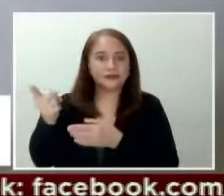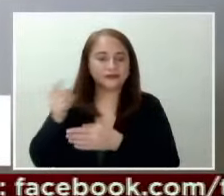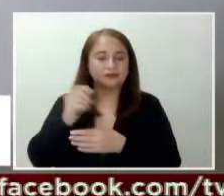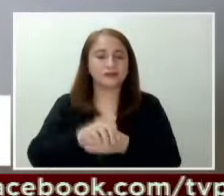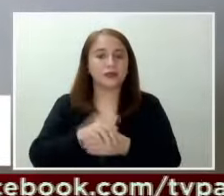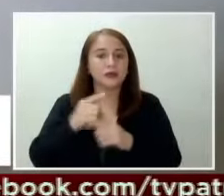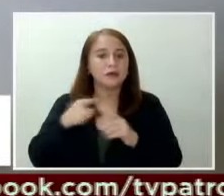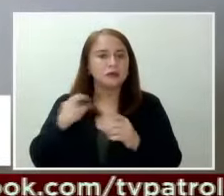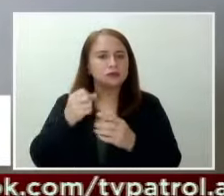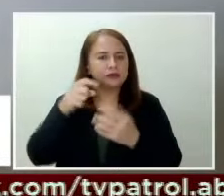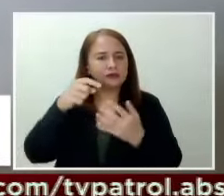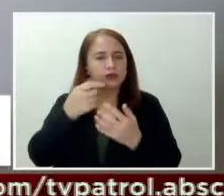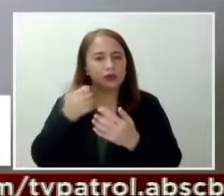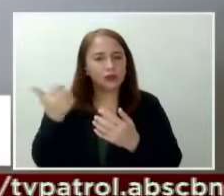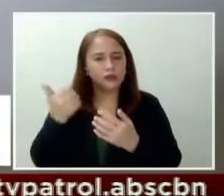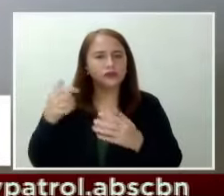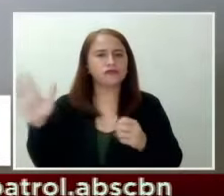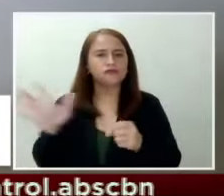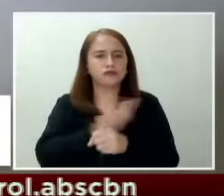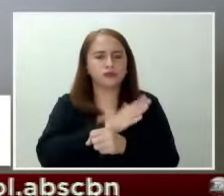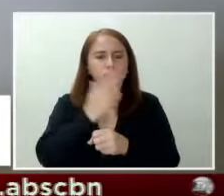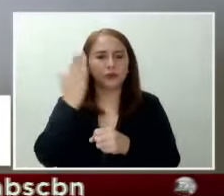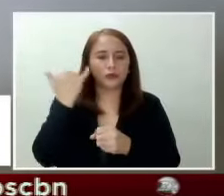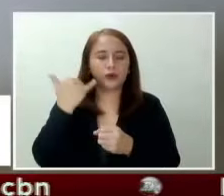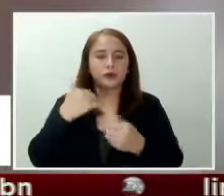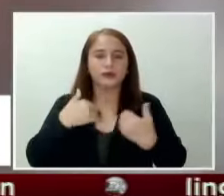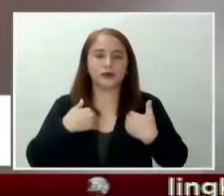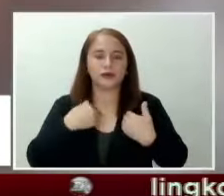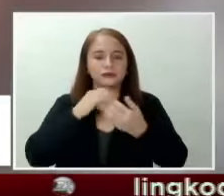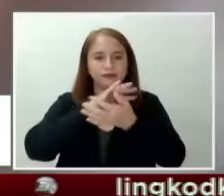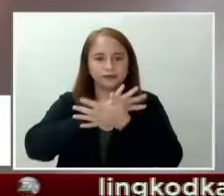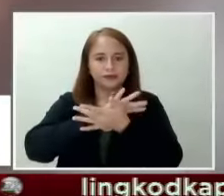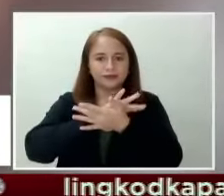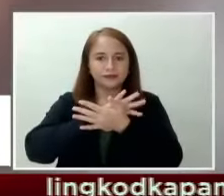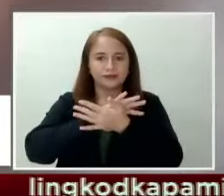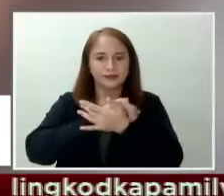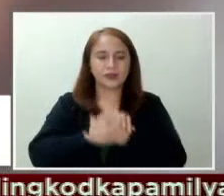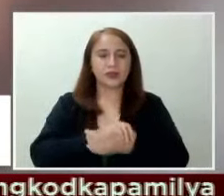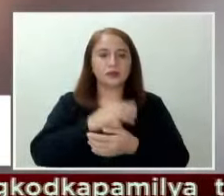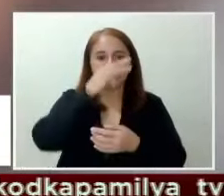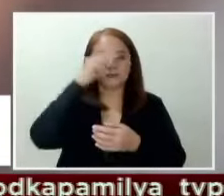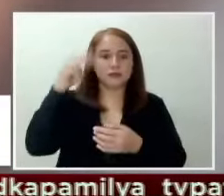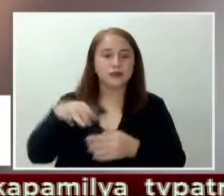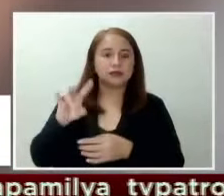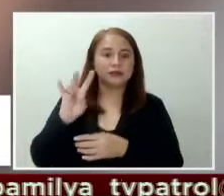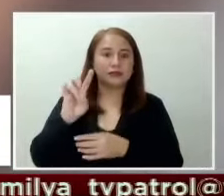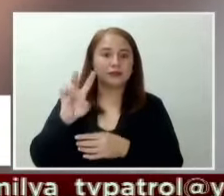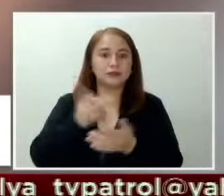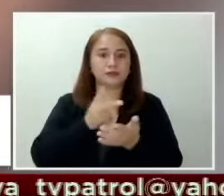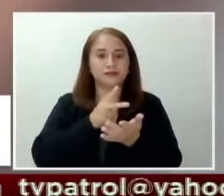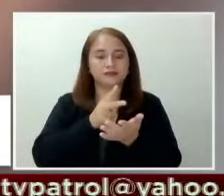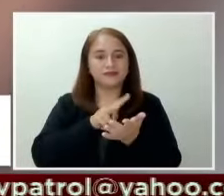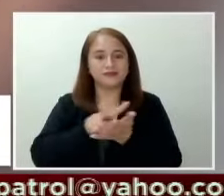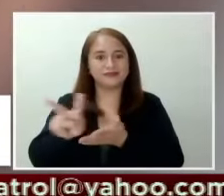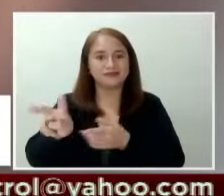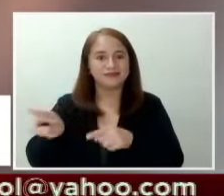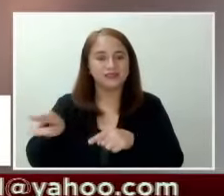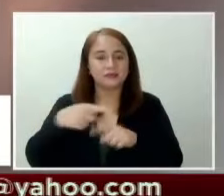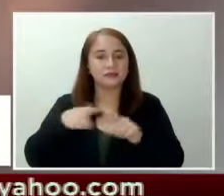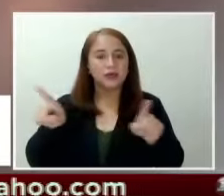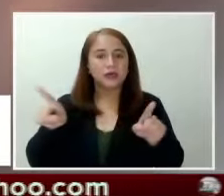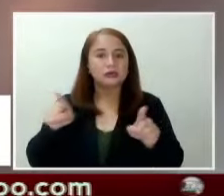Ilan dito puno na raw sa mga pasyente na may COVID. March 17 na dula si Mang Benito pero